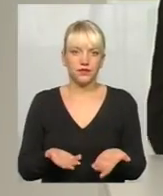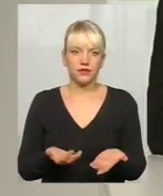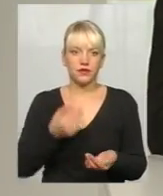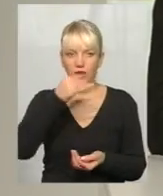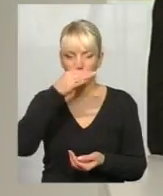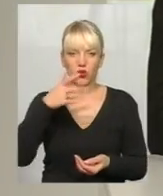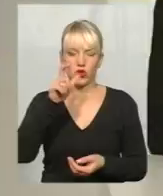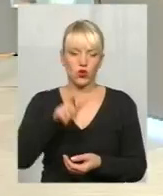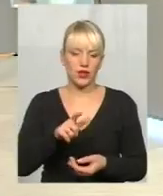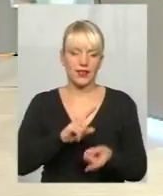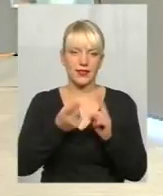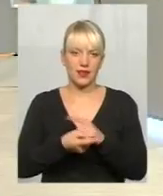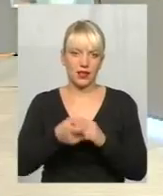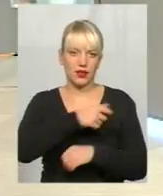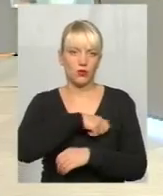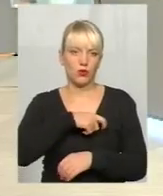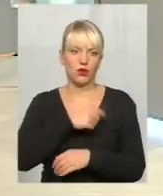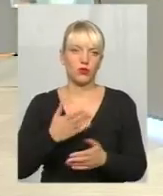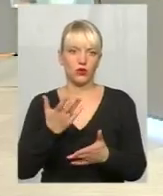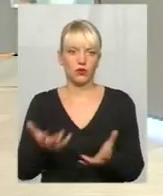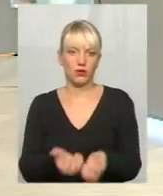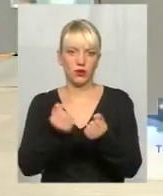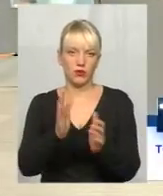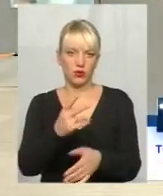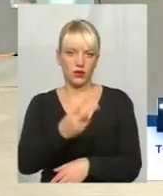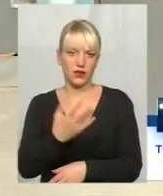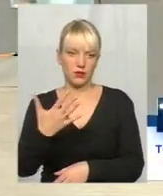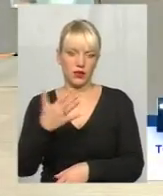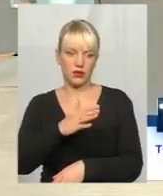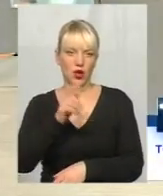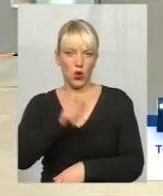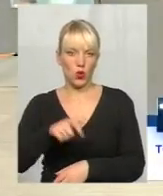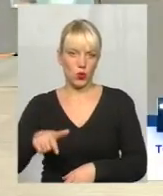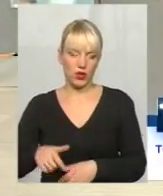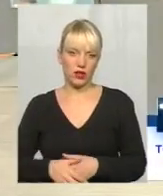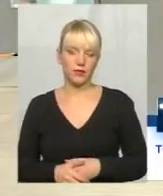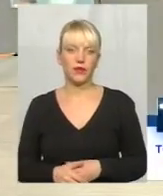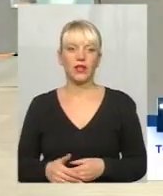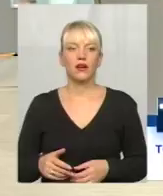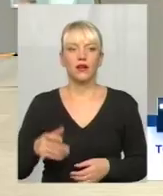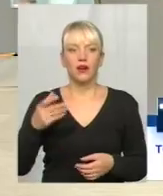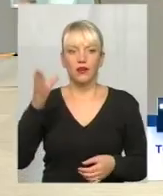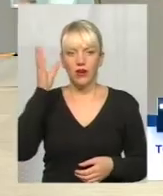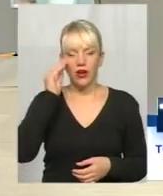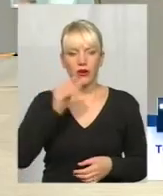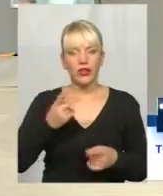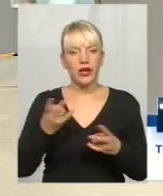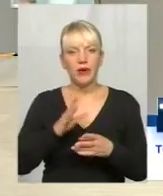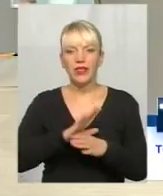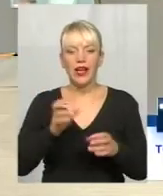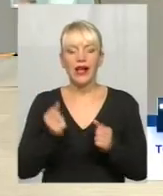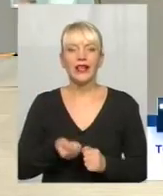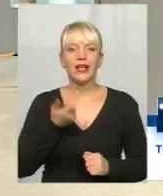людина стати депутатом, якщо, ну, її підтримували, там, лише 25 людей. Ну, дивіться, рахунок жди не від кількості людей, а від